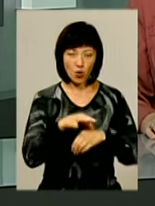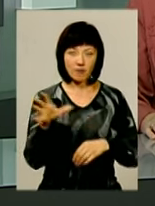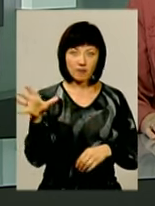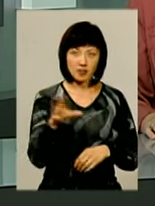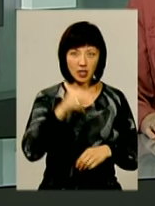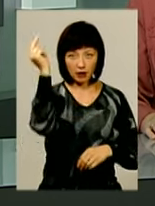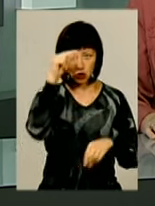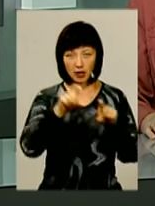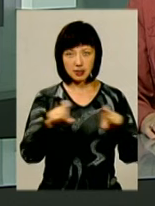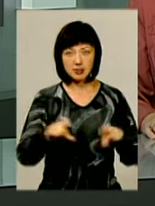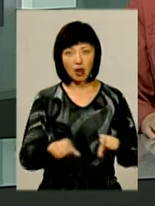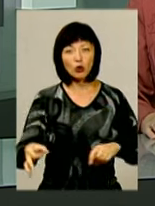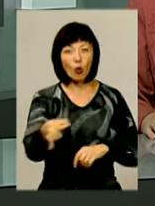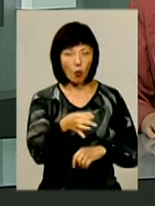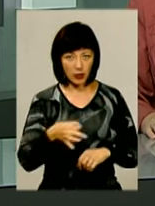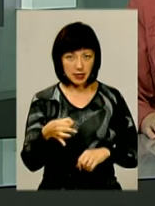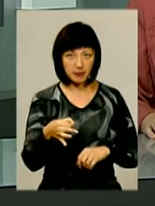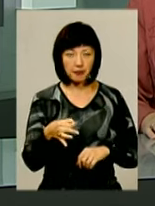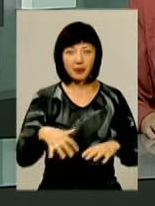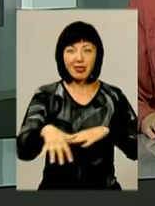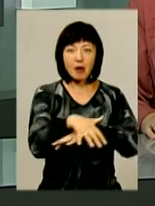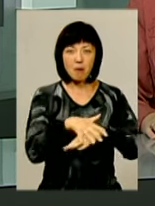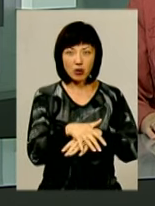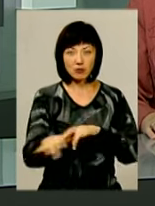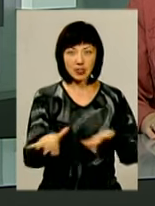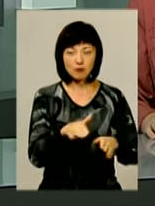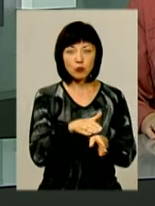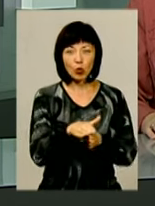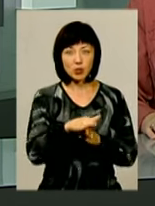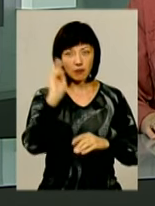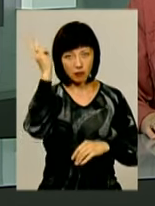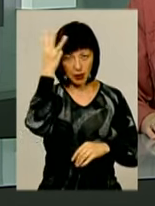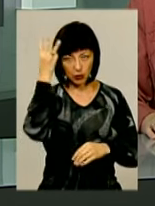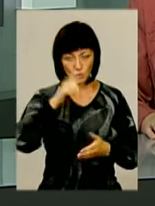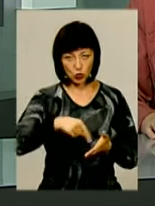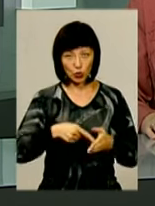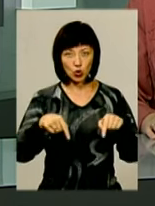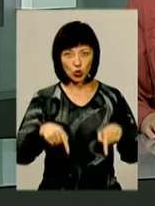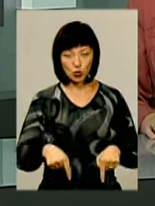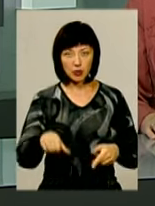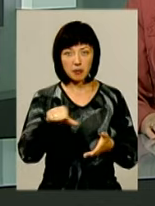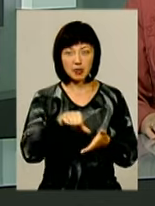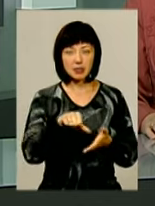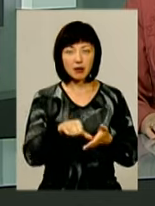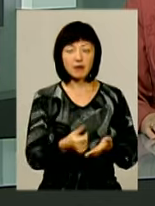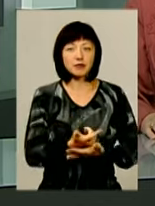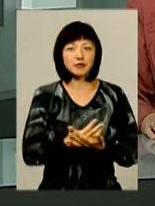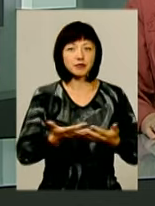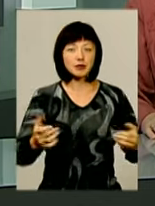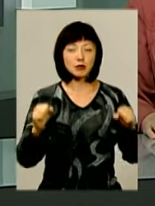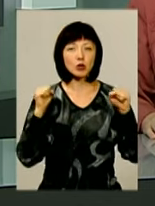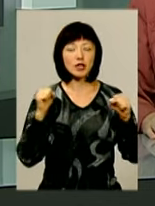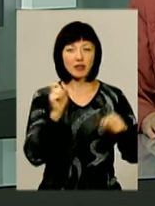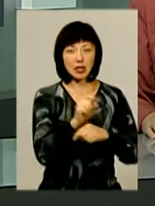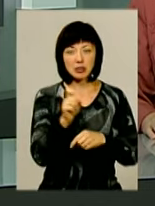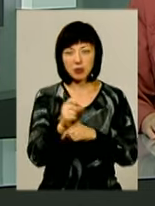усіх навчальних закладах області. Наймасовіше дійство відбулося в обласному центрі. Тут представили чималу кількість спортивних